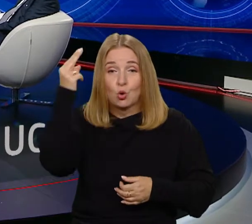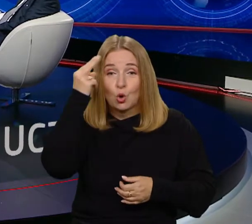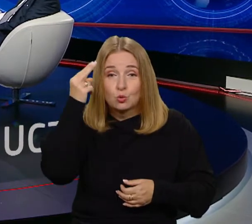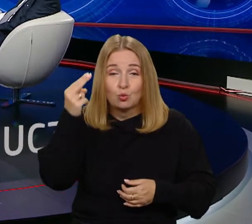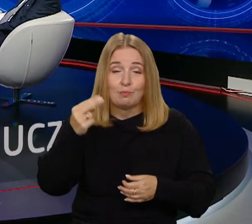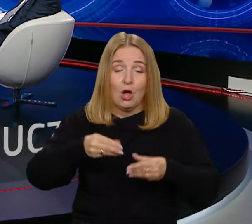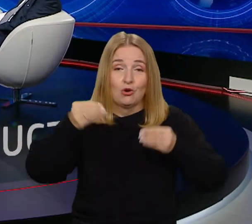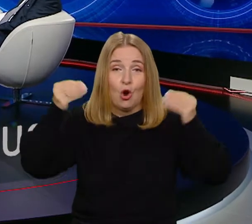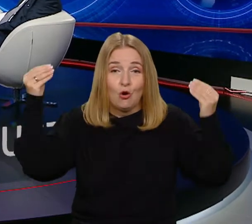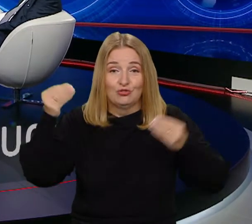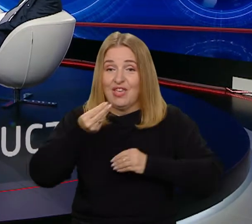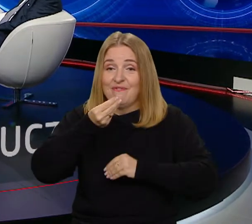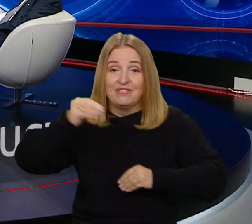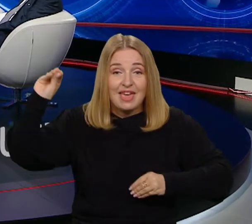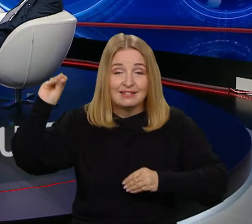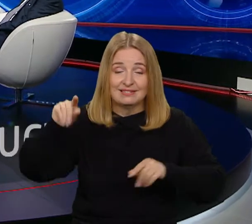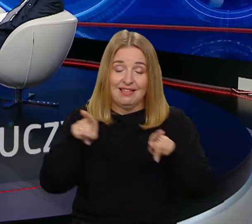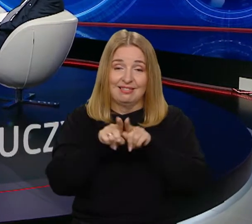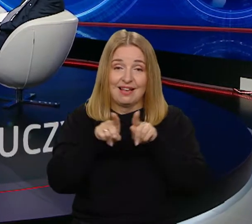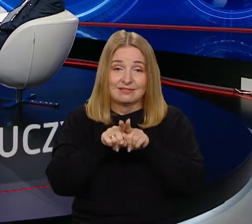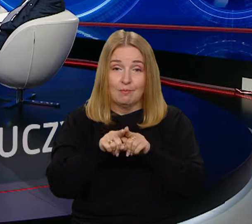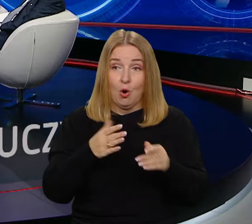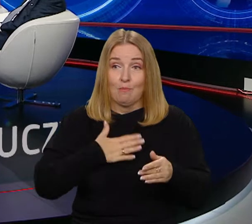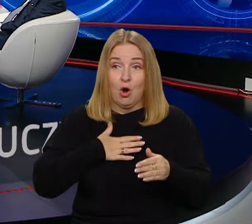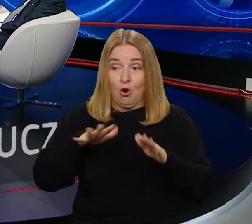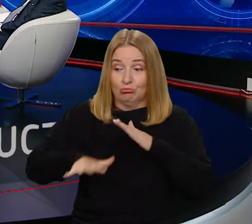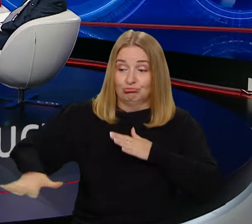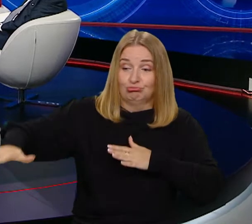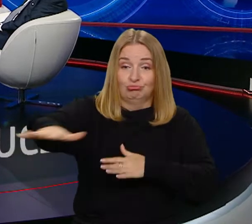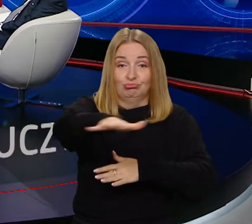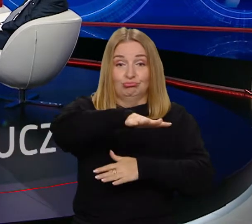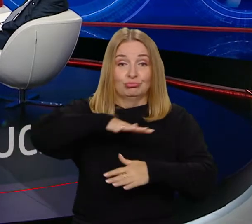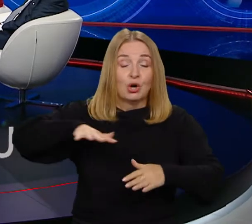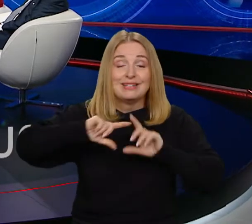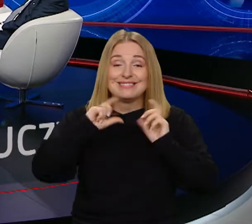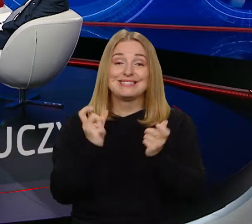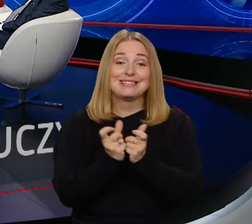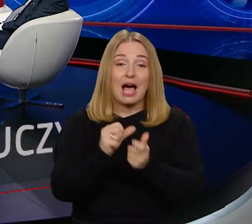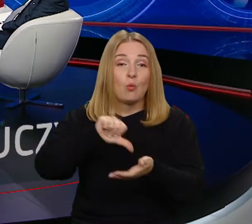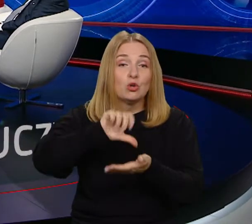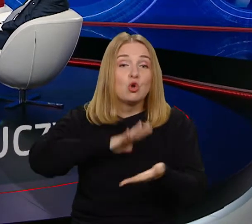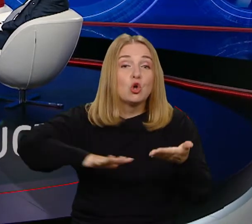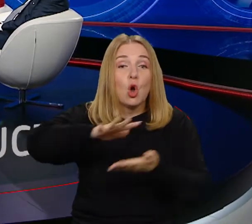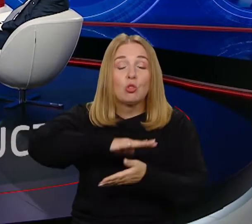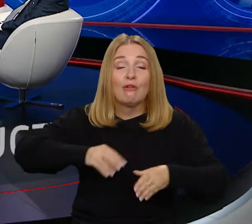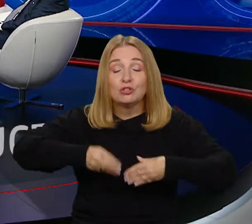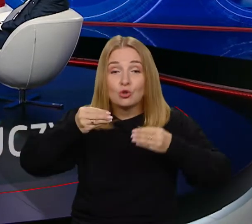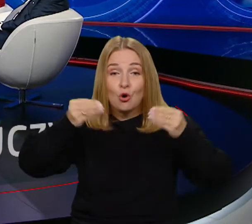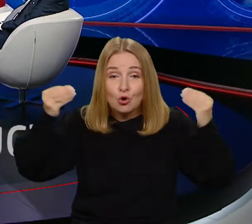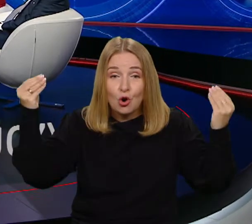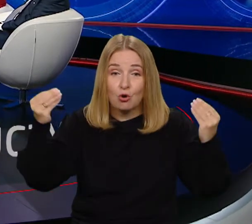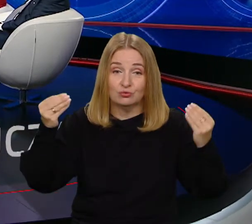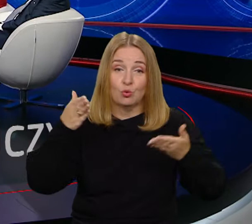I także lepiej rozwijali nasze otoczenie społeczne, ale także i otoczenie środowiskowe, do czego pewnie za sekundę jeszcze